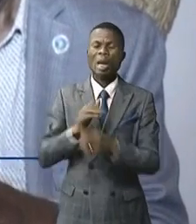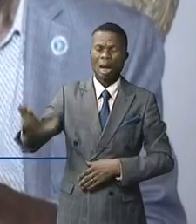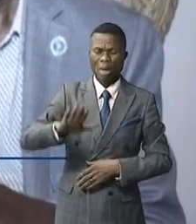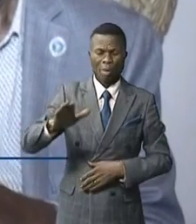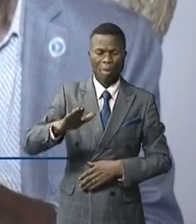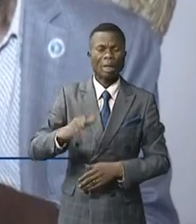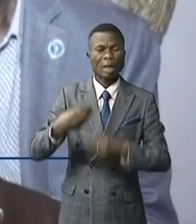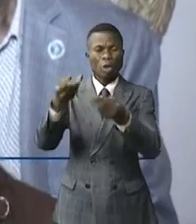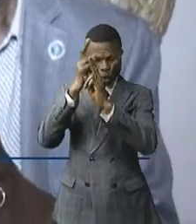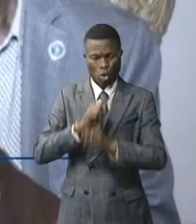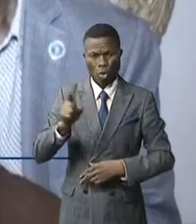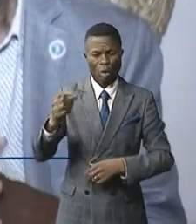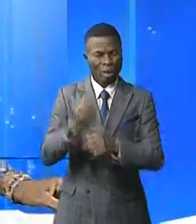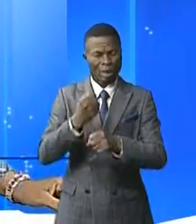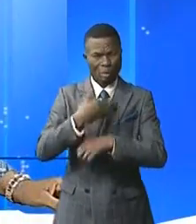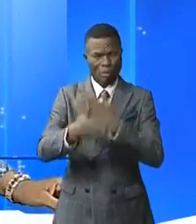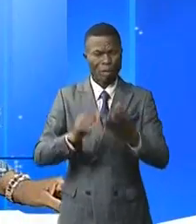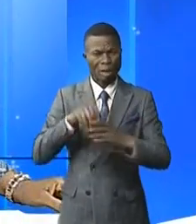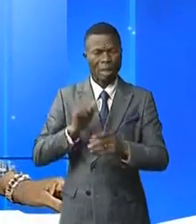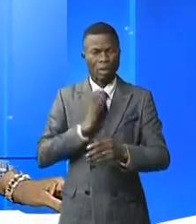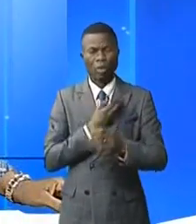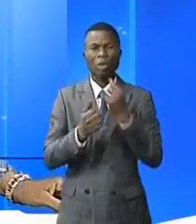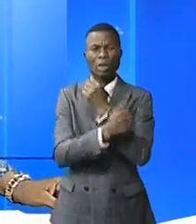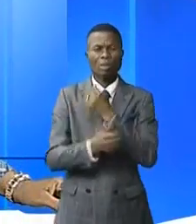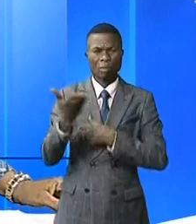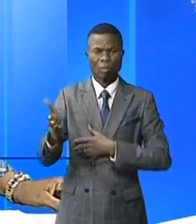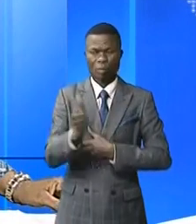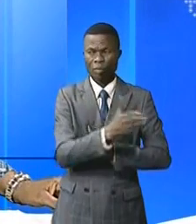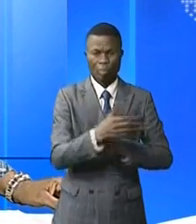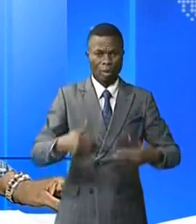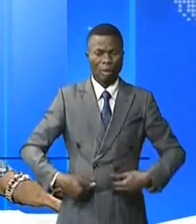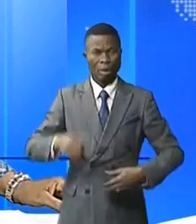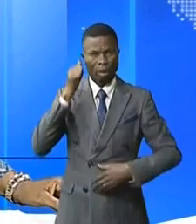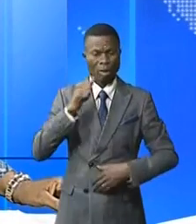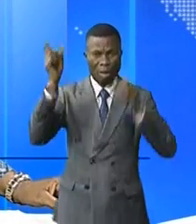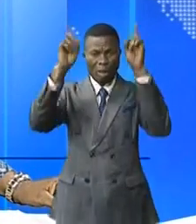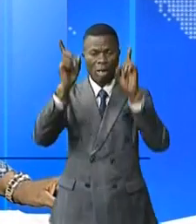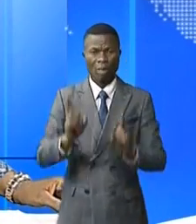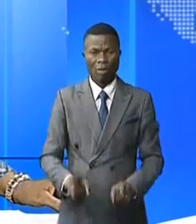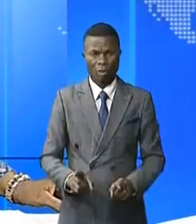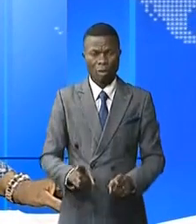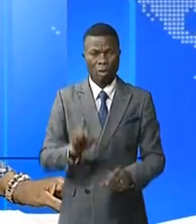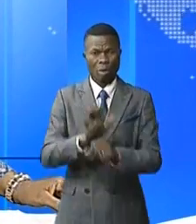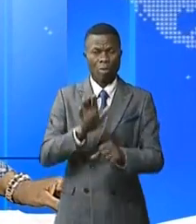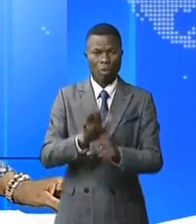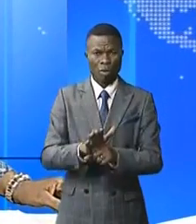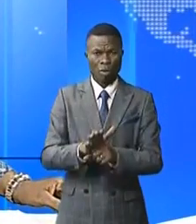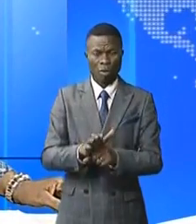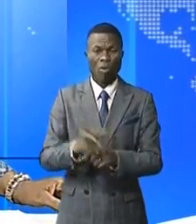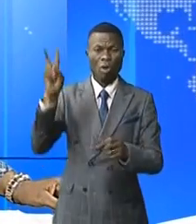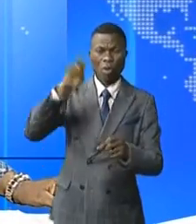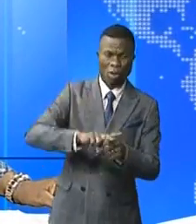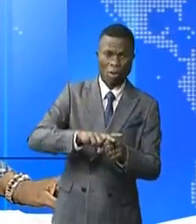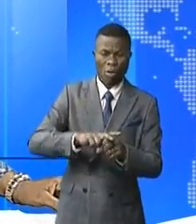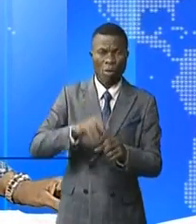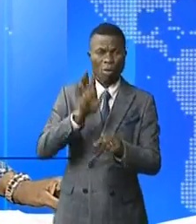reconnaissance pour les services rendus. Les jeunes filles en Afrique sont en majeure partie victimes